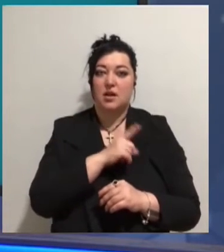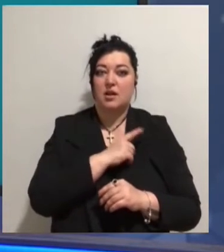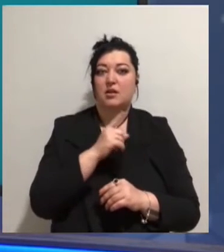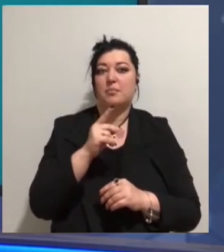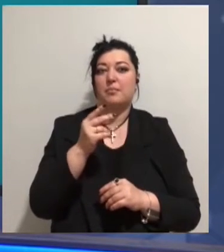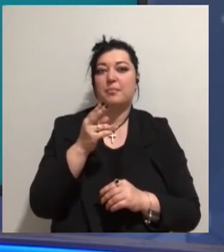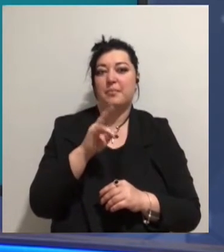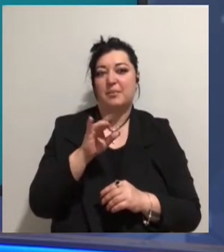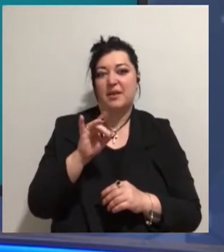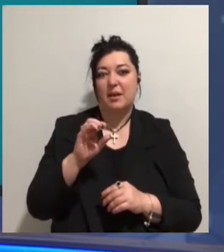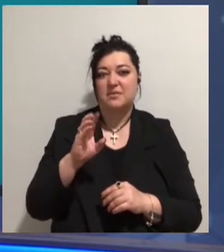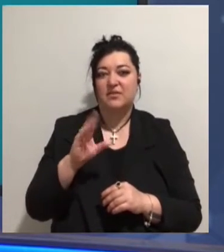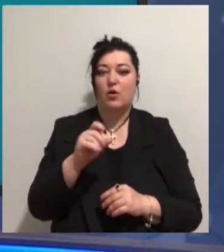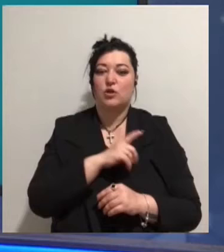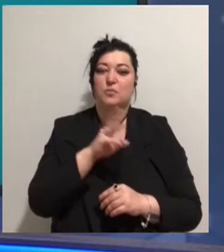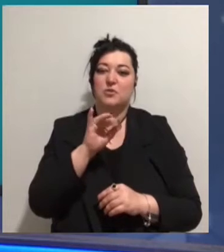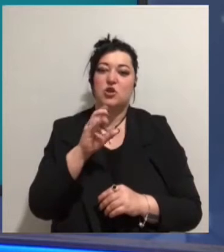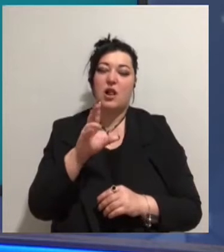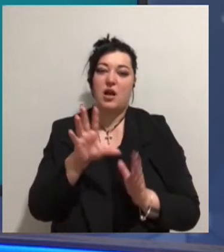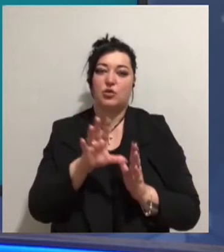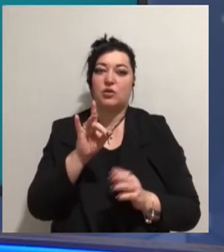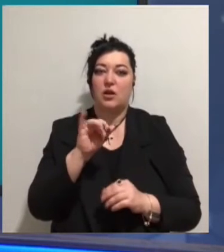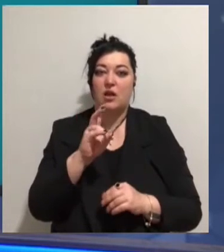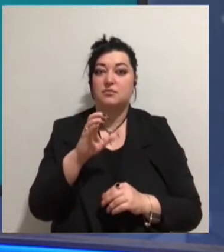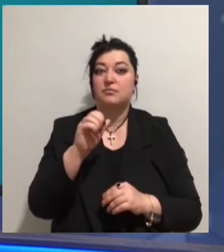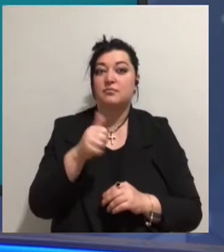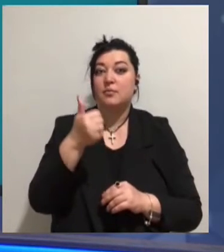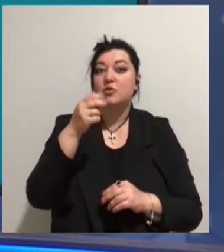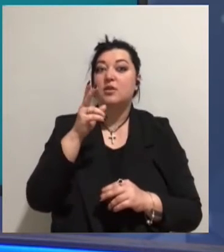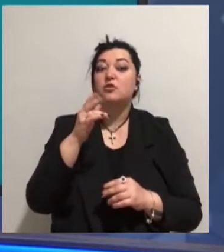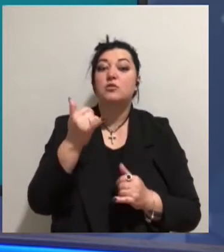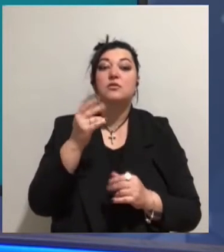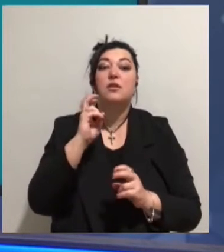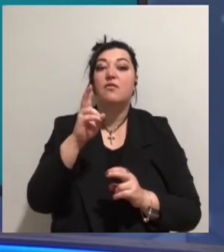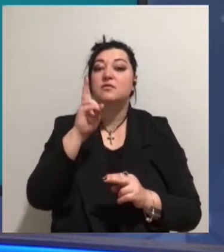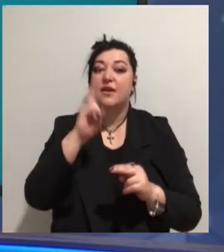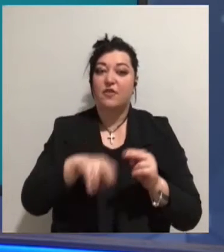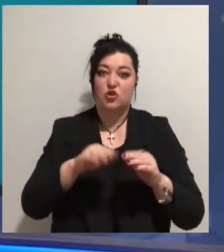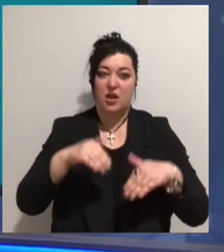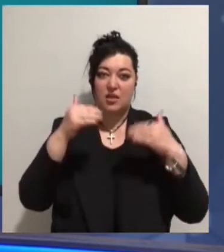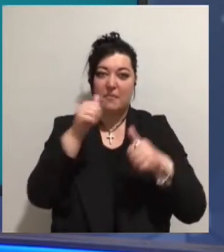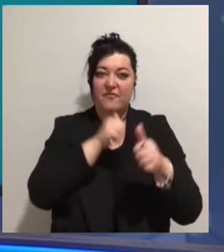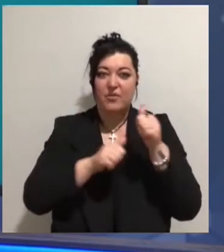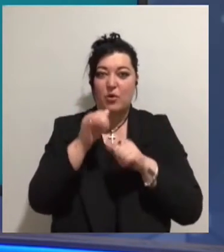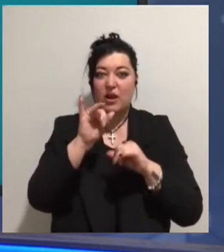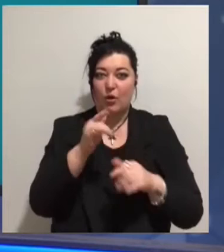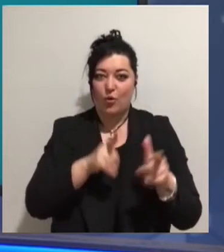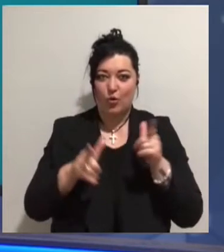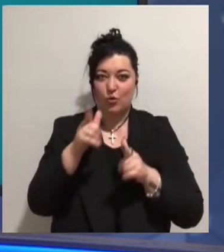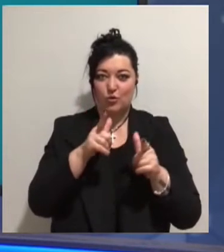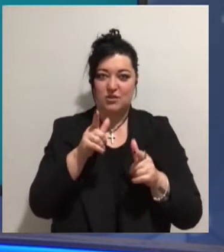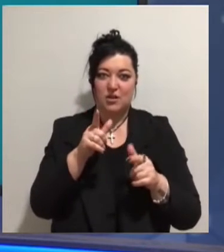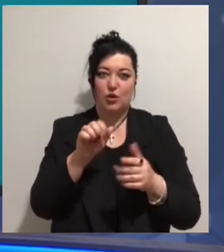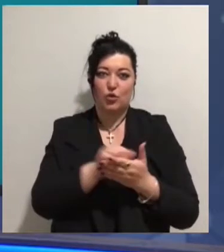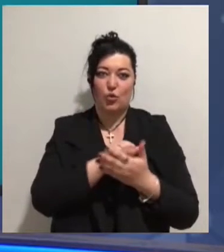«Одесьміськ електротранс». У першого трамваю зараз завершується етап випробування та готується документація. У інших